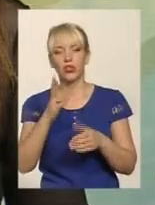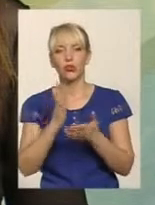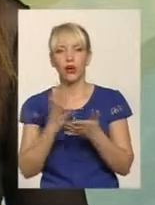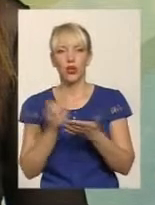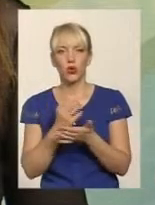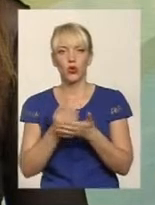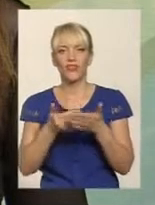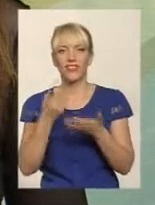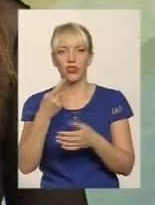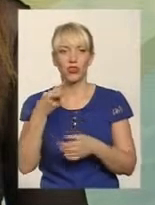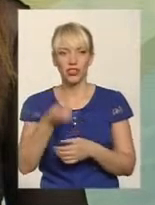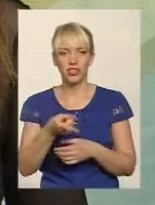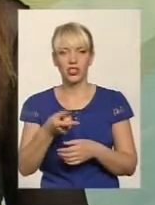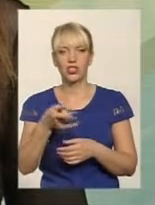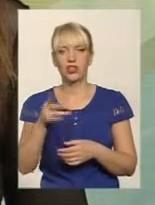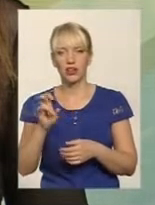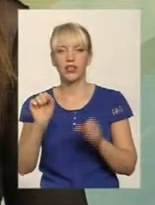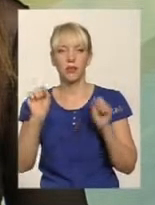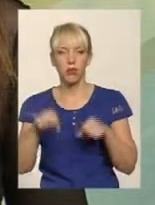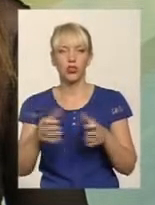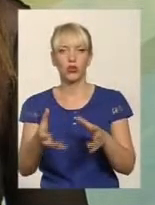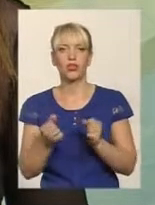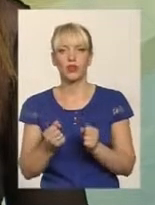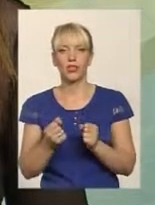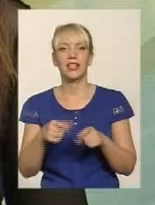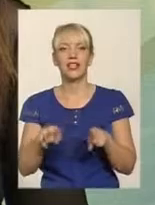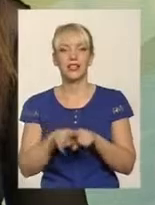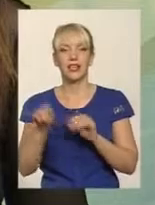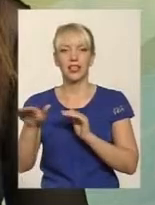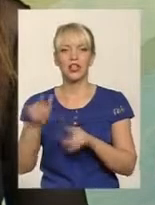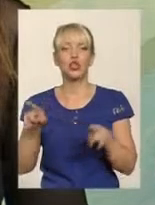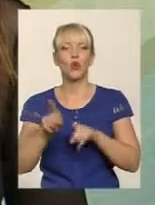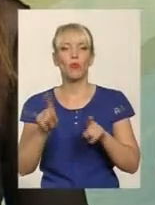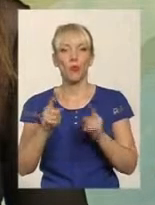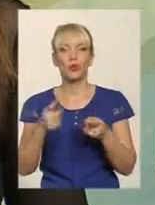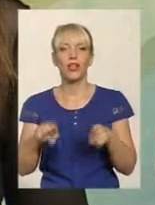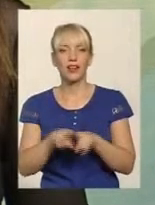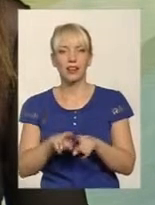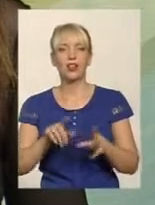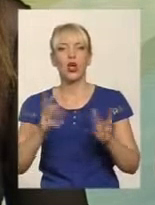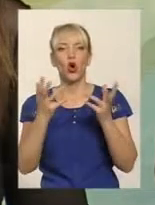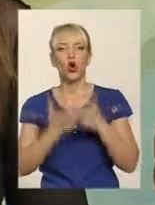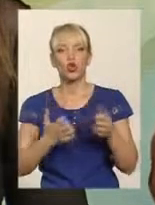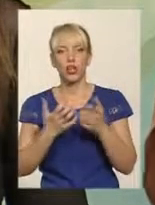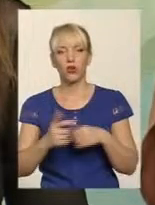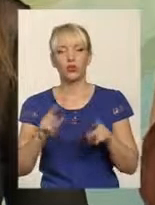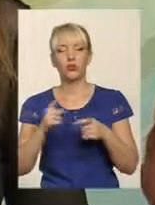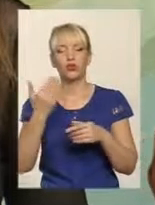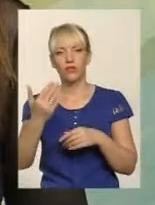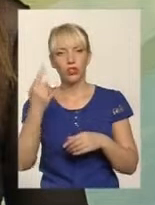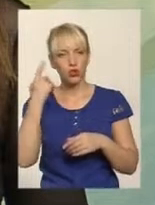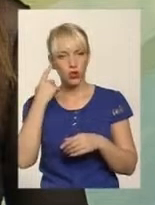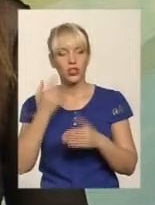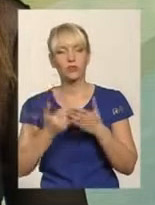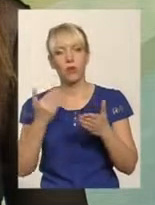тисячі гривень, може отримати кредит. Чому такий розрахунок? Тому що, ви вже чули з